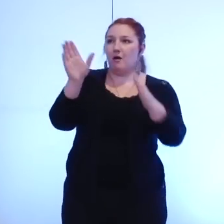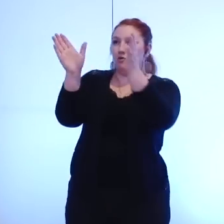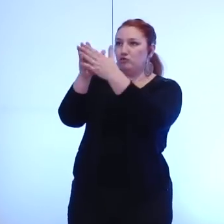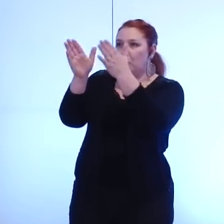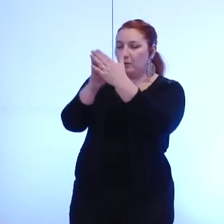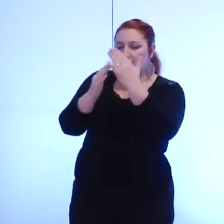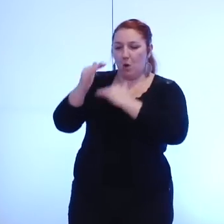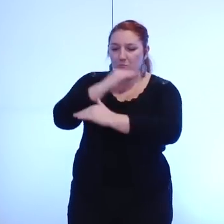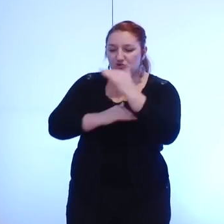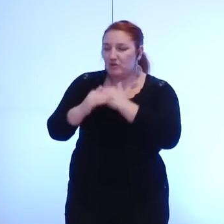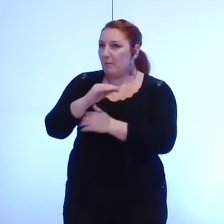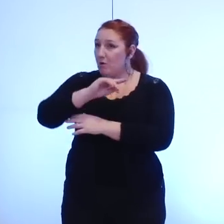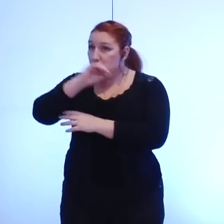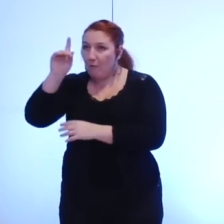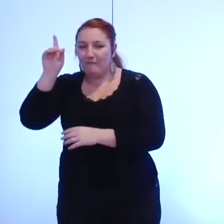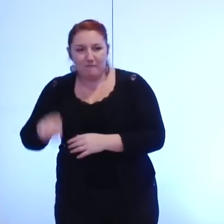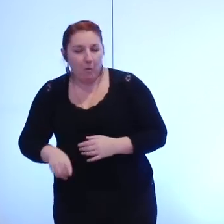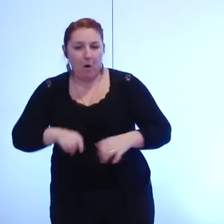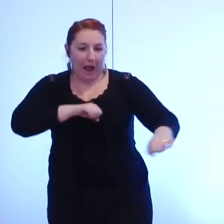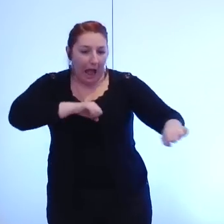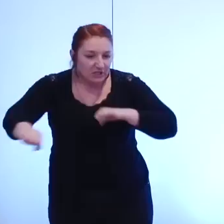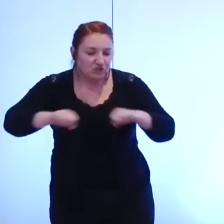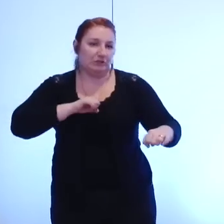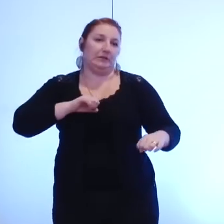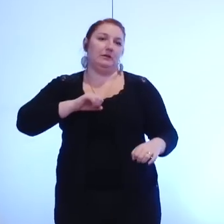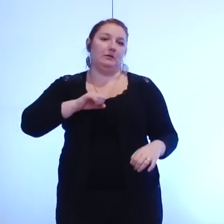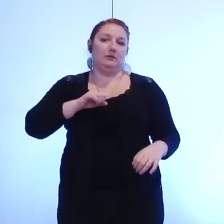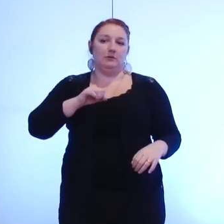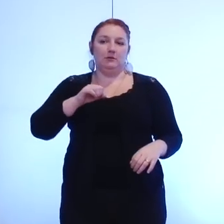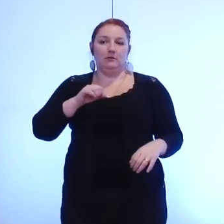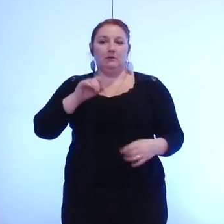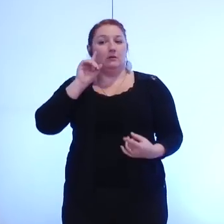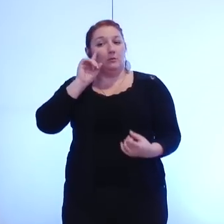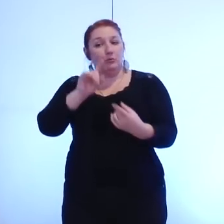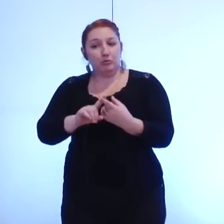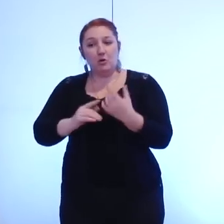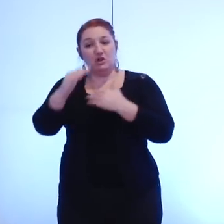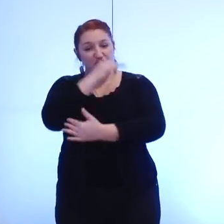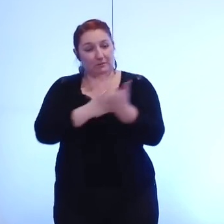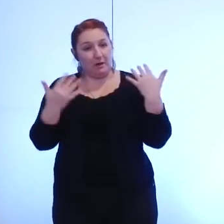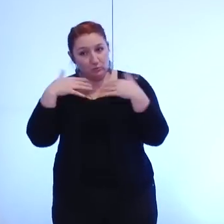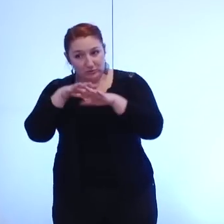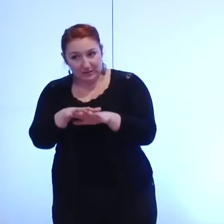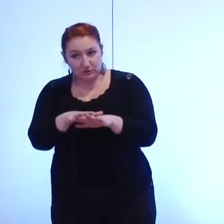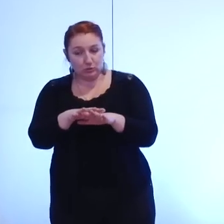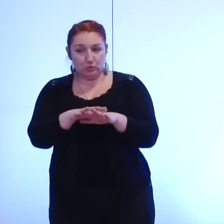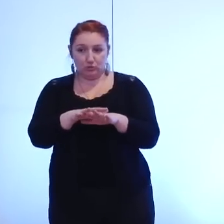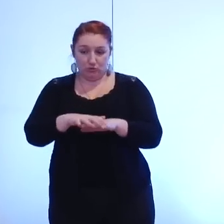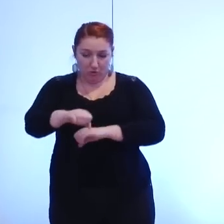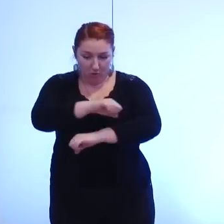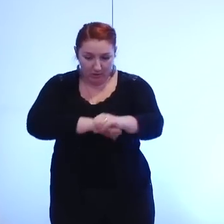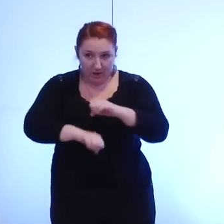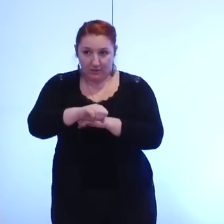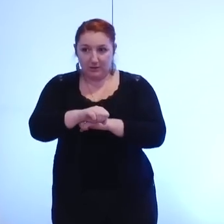'utilisation mais d'agir pour que s'engage un schéma de mutualisation dans le respect des compétences des